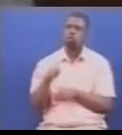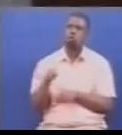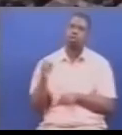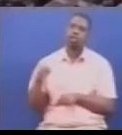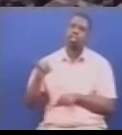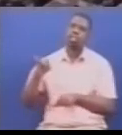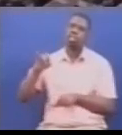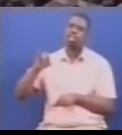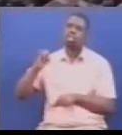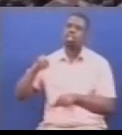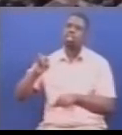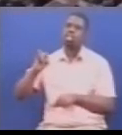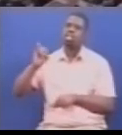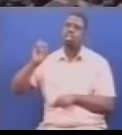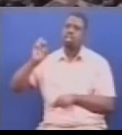majibu.